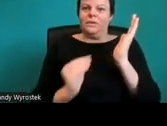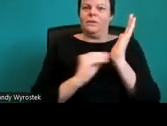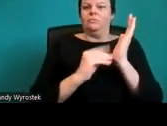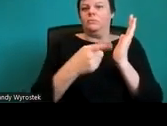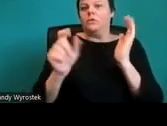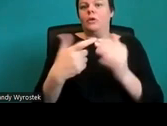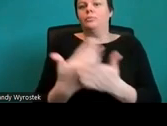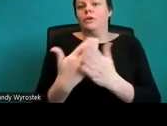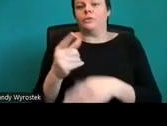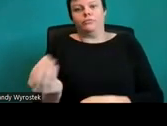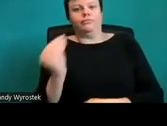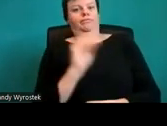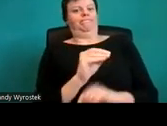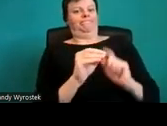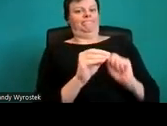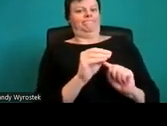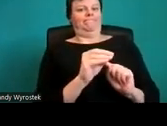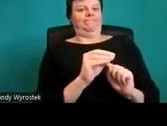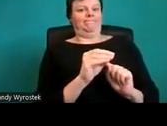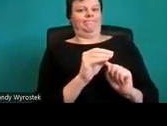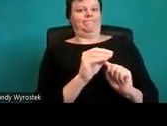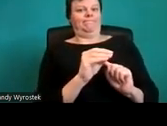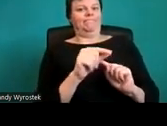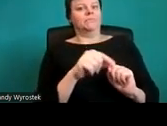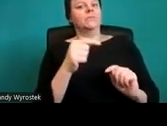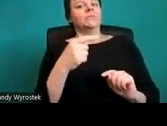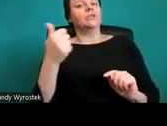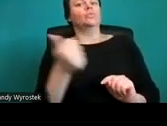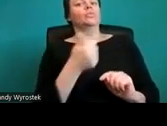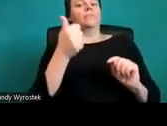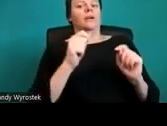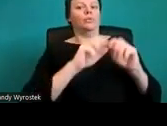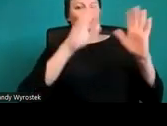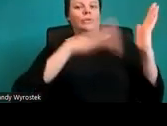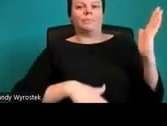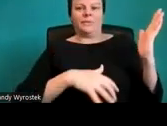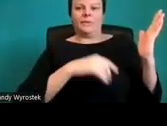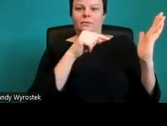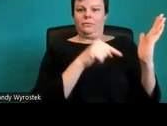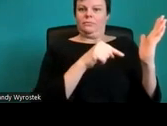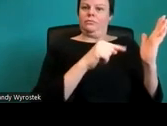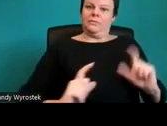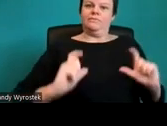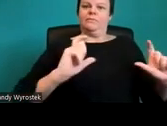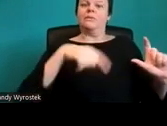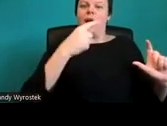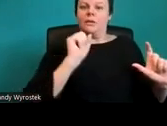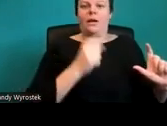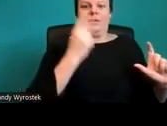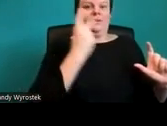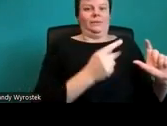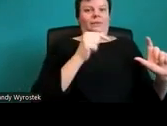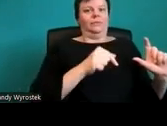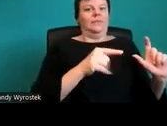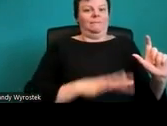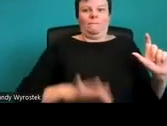als Superscript hochstellen. Und dann könnte man ja hier noch jetzt irgendwo sagen,